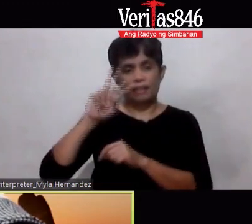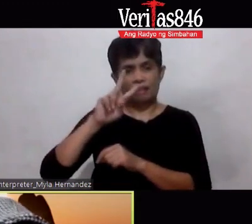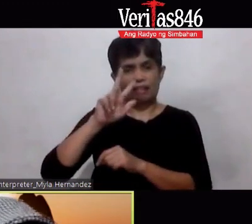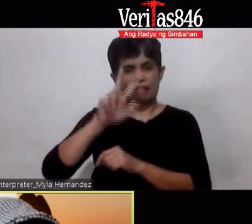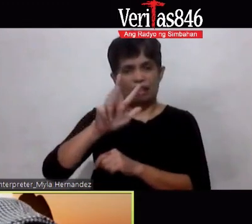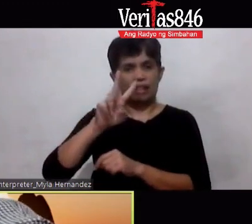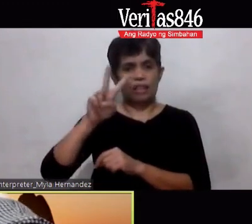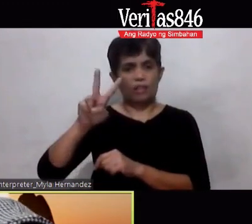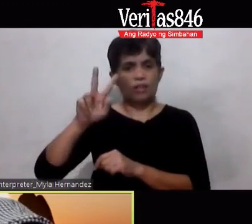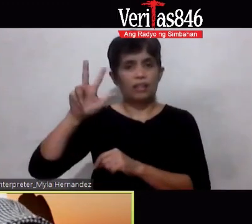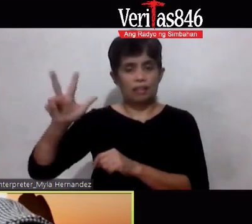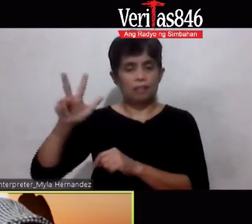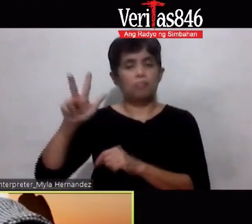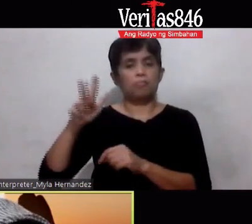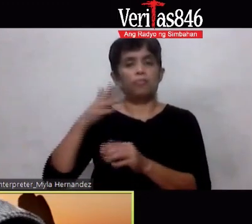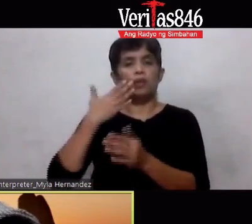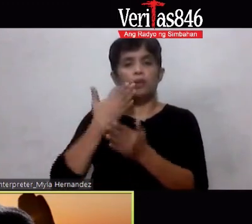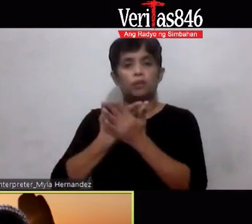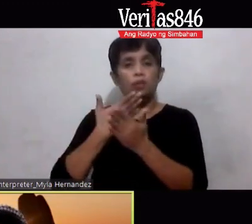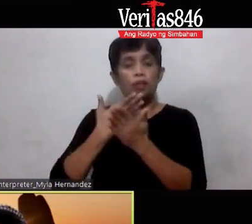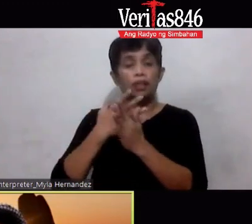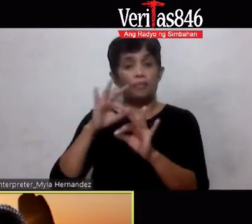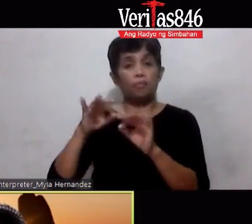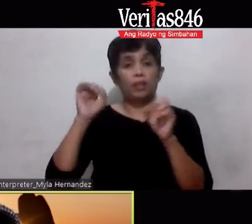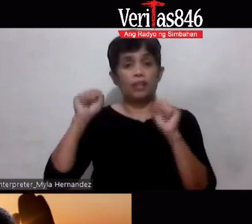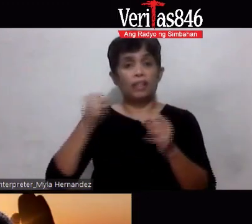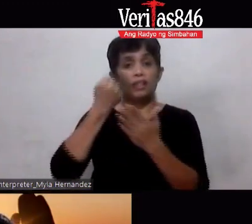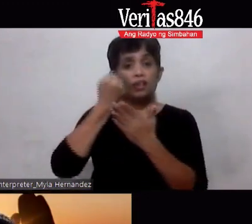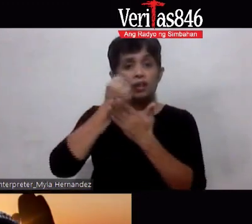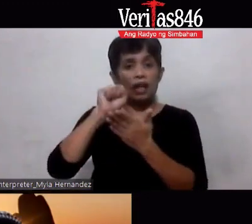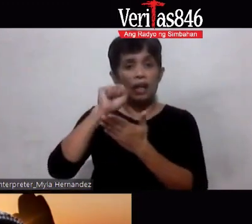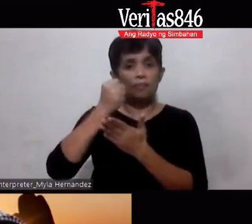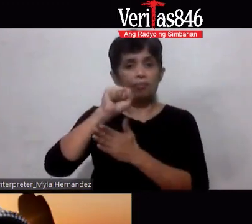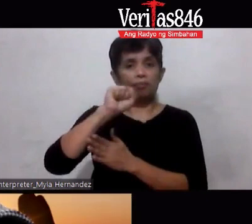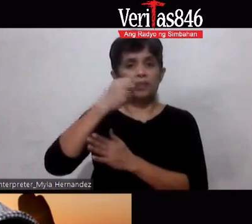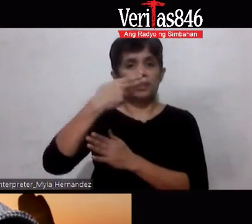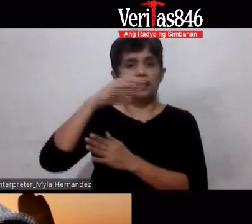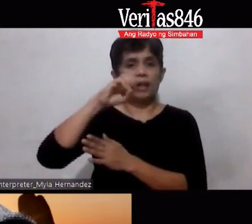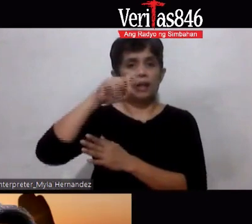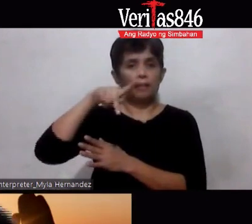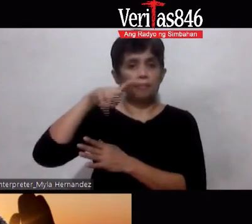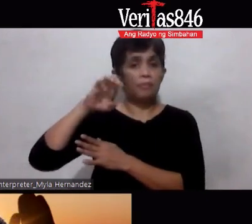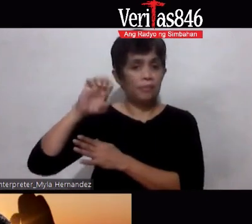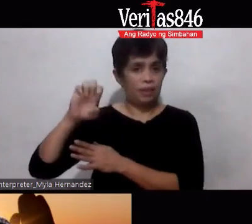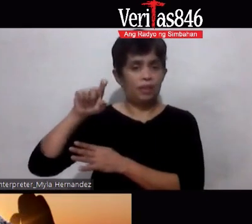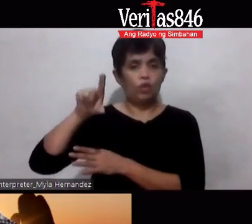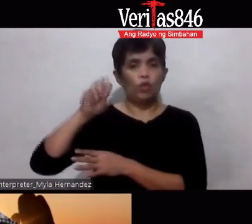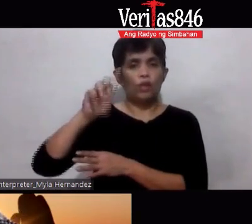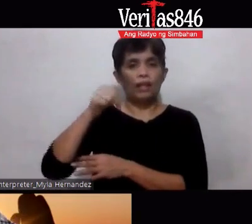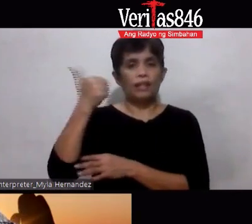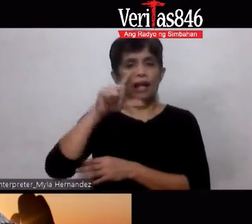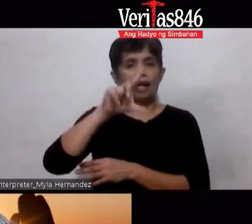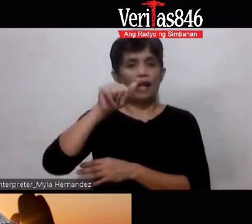pwede sila sa shopee lazada o saan ba ba bade bade bade bade bade bade